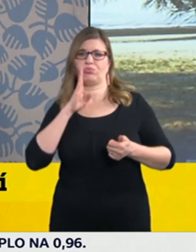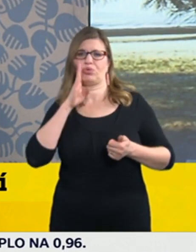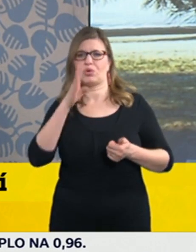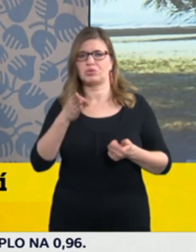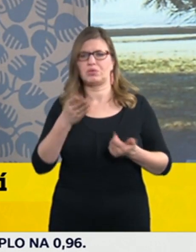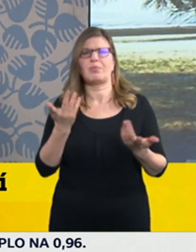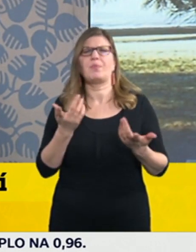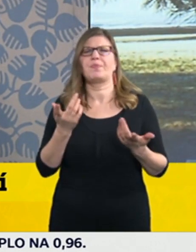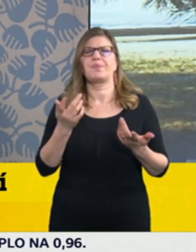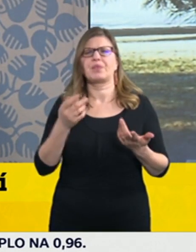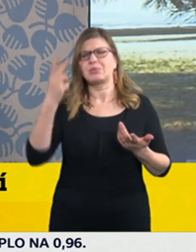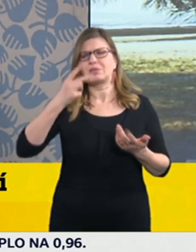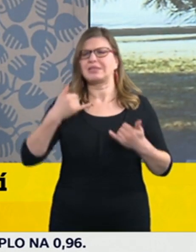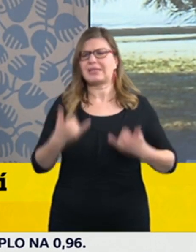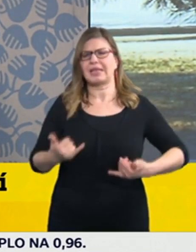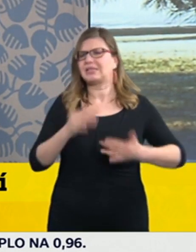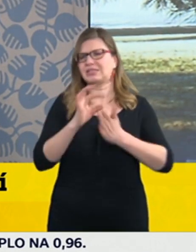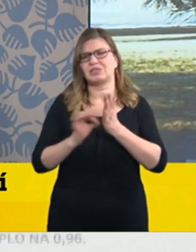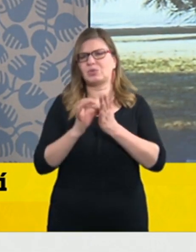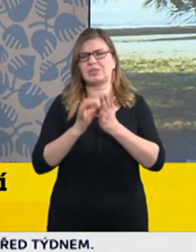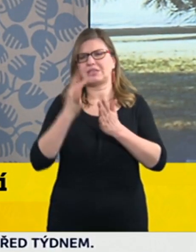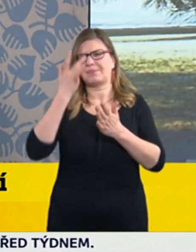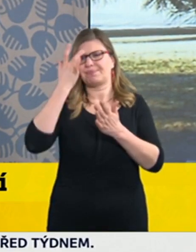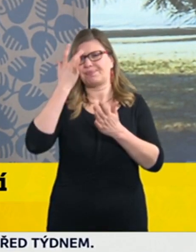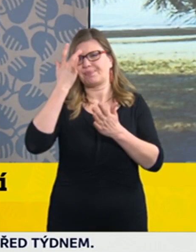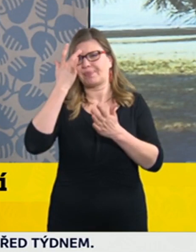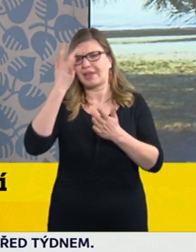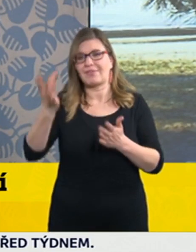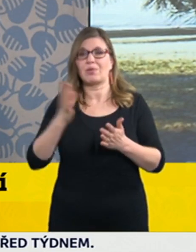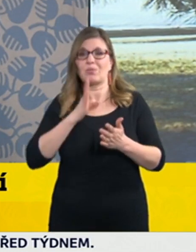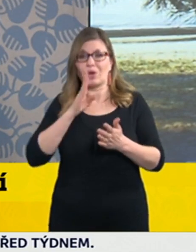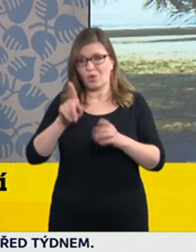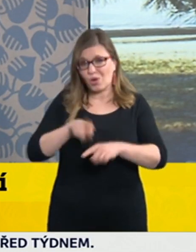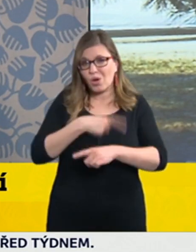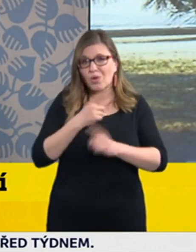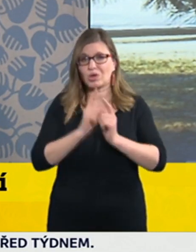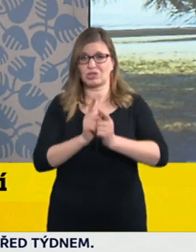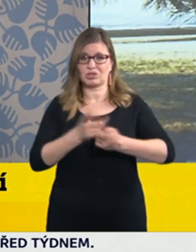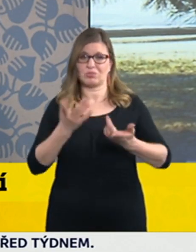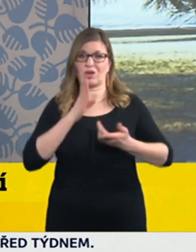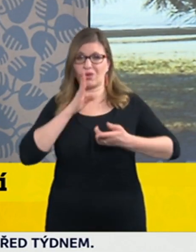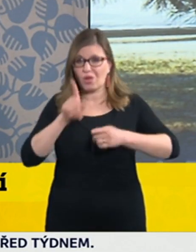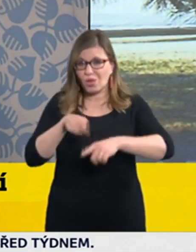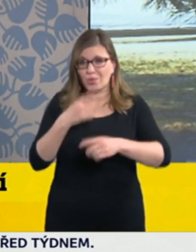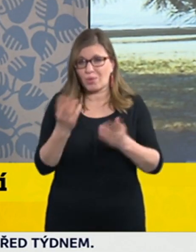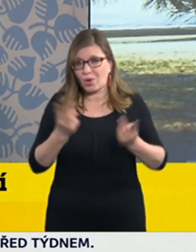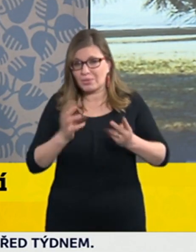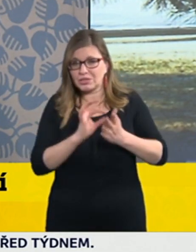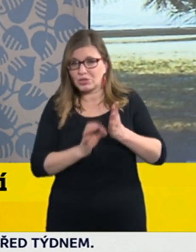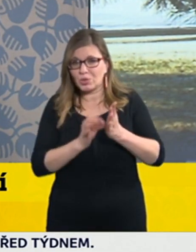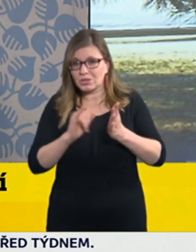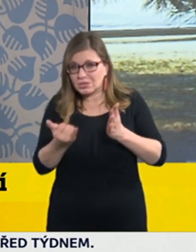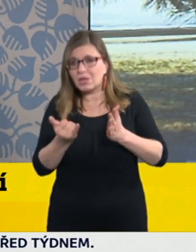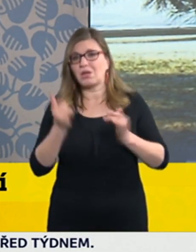všichni uvědomujeme, že tuto situaci bude potřeba řešit déle době, že se nejedná o týdny, spíše o delší dobu, vlastně do doby